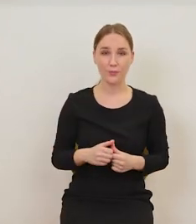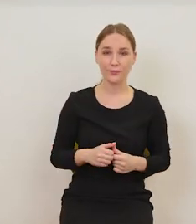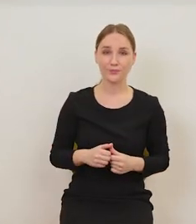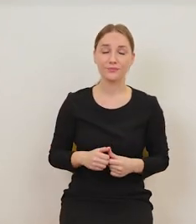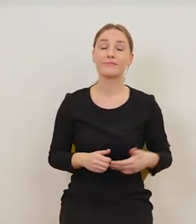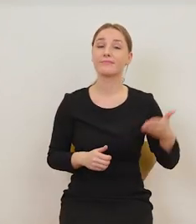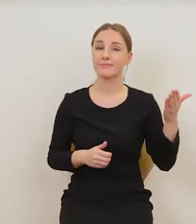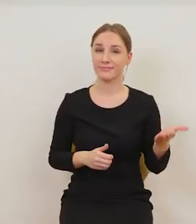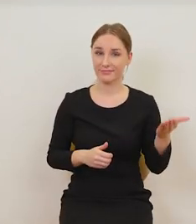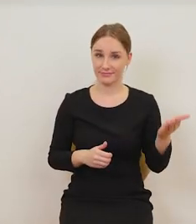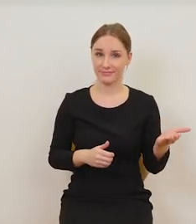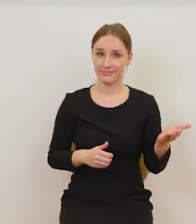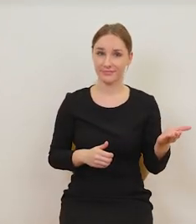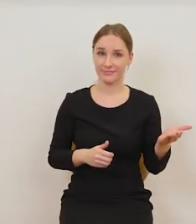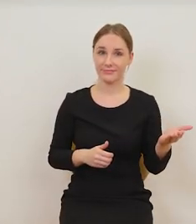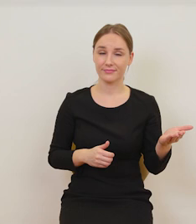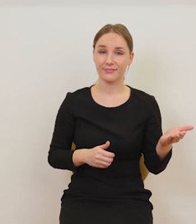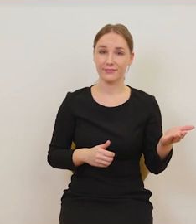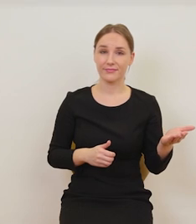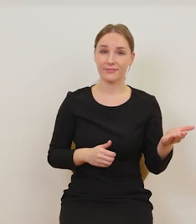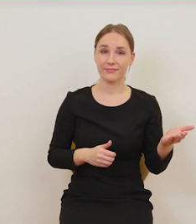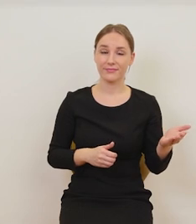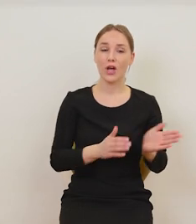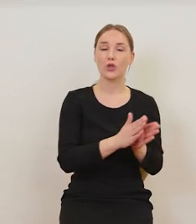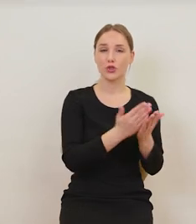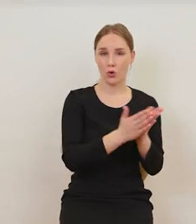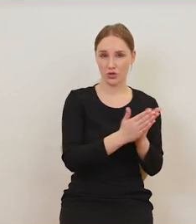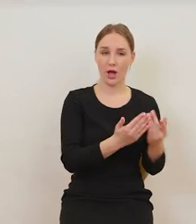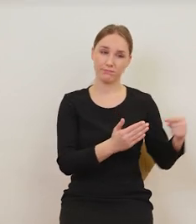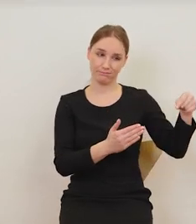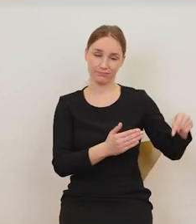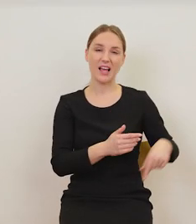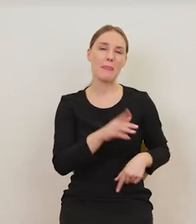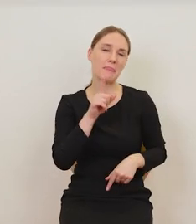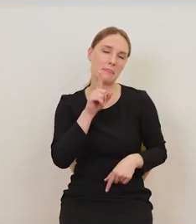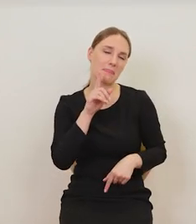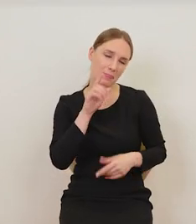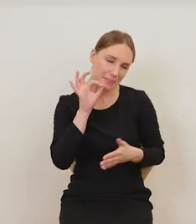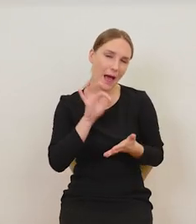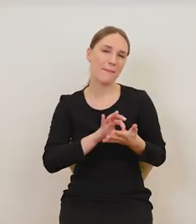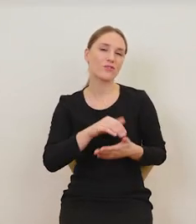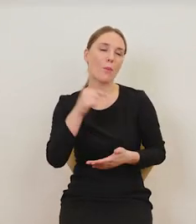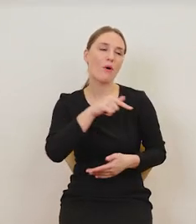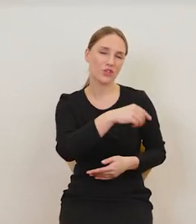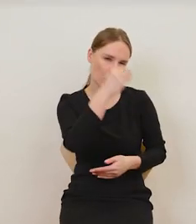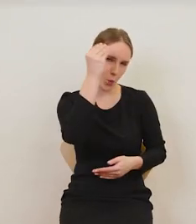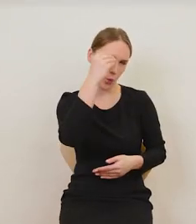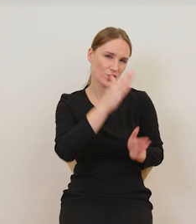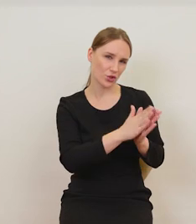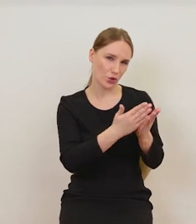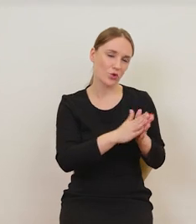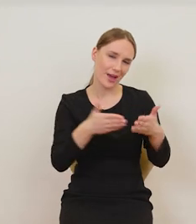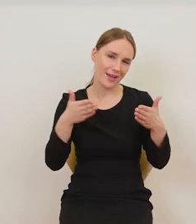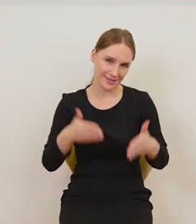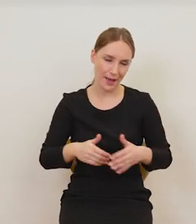drugiej ręce wskazuje palcem na książkę, z której ma się uczyć zapewne do jakiegoś kolokwium czy egzaminu.